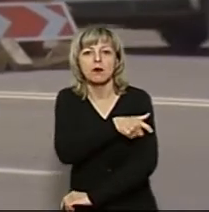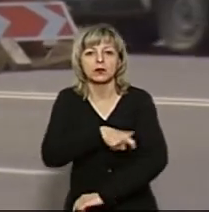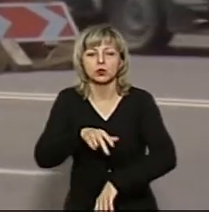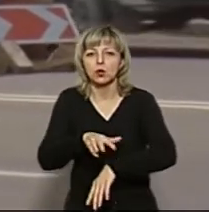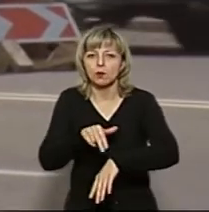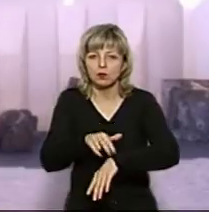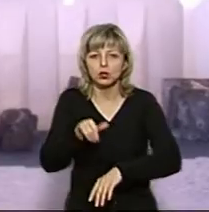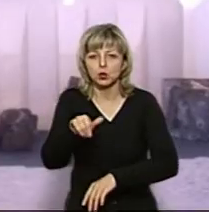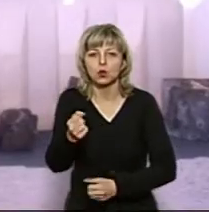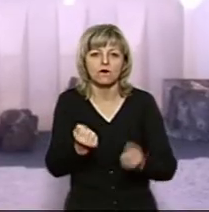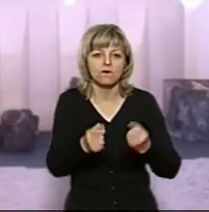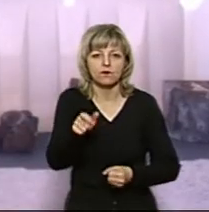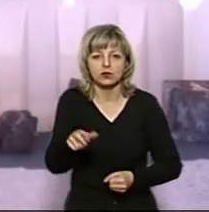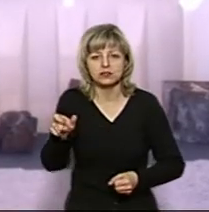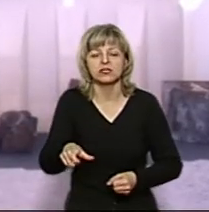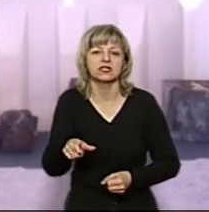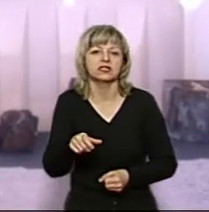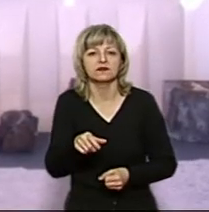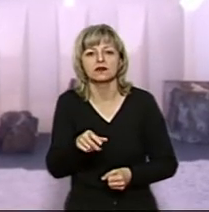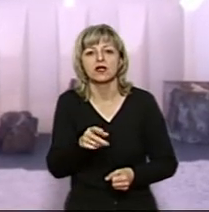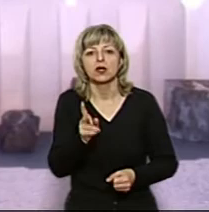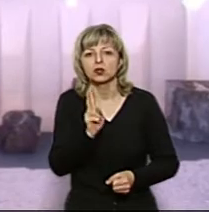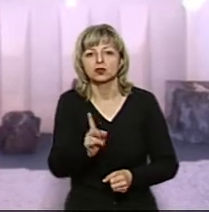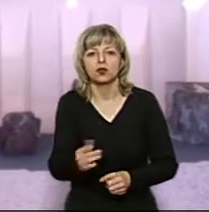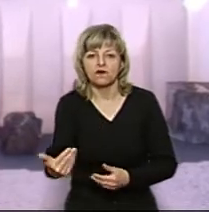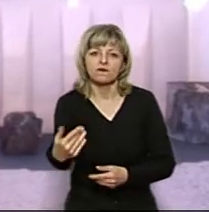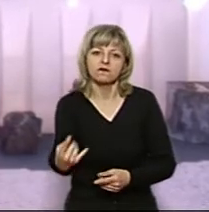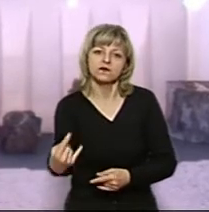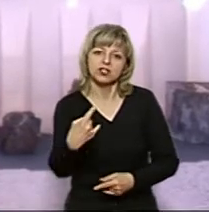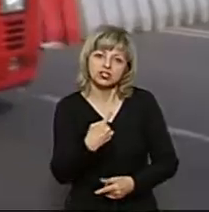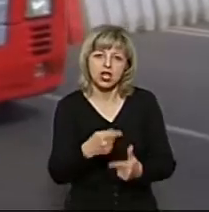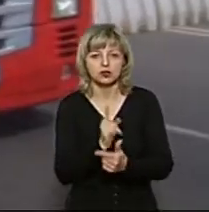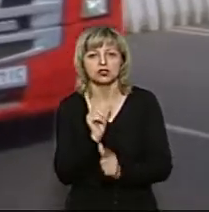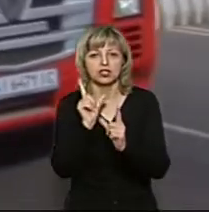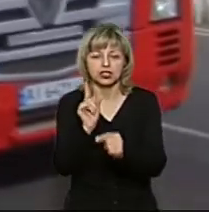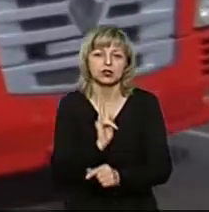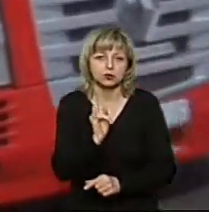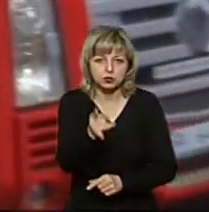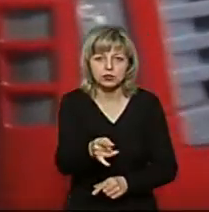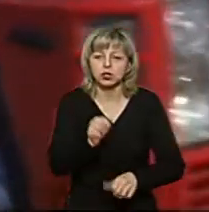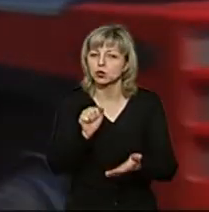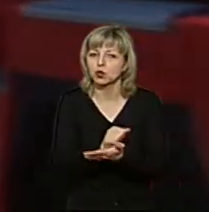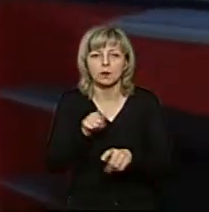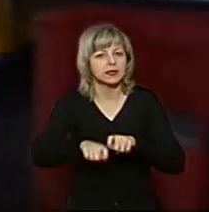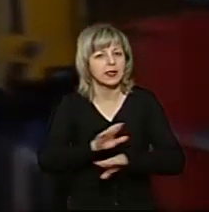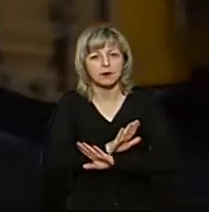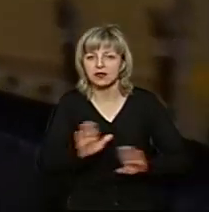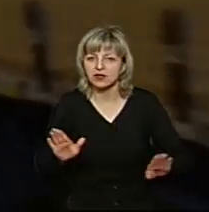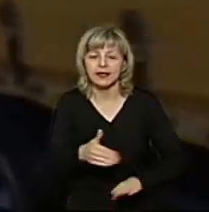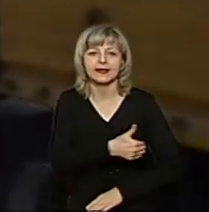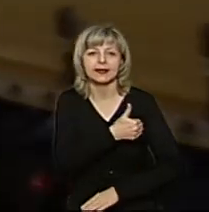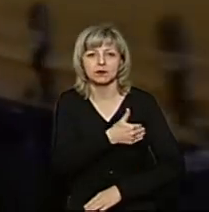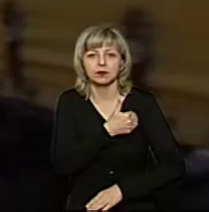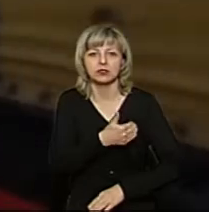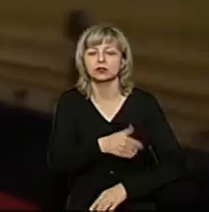поліції. У водіїв та пасажирів автомобілів, які в'їжджають або покидають Луцьк, документів не перевіряють, температуру